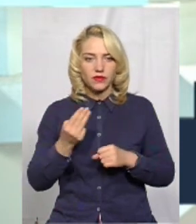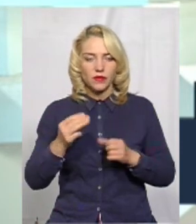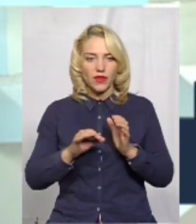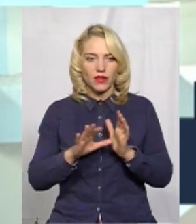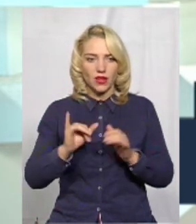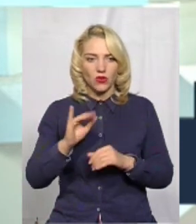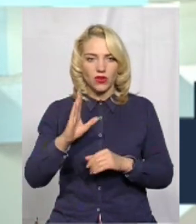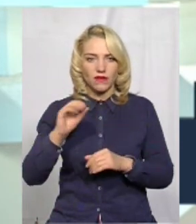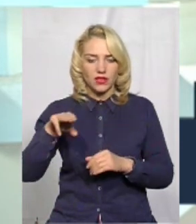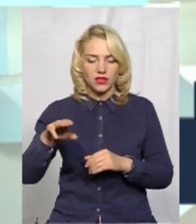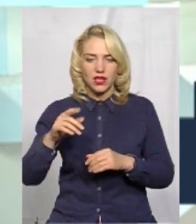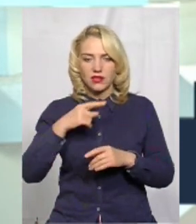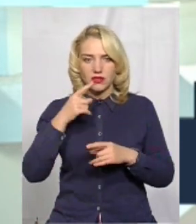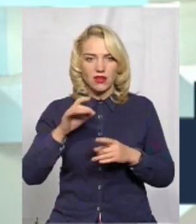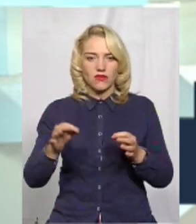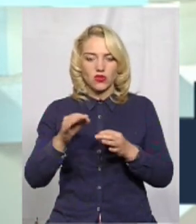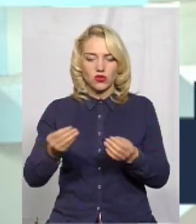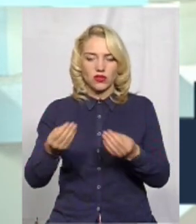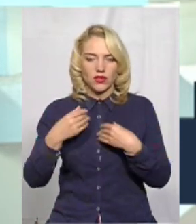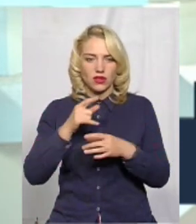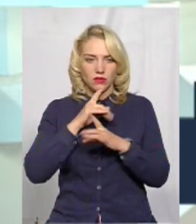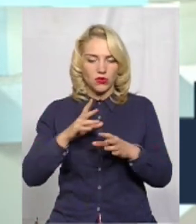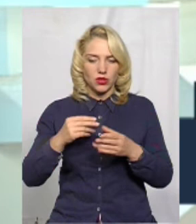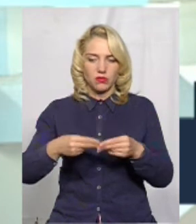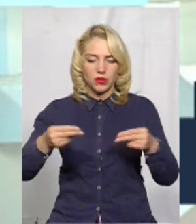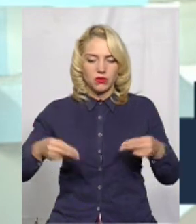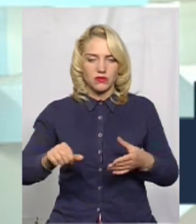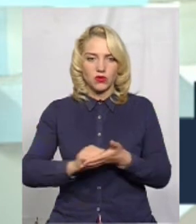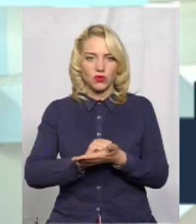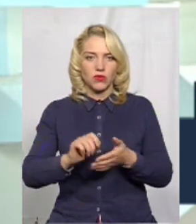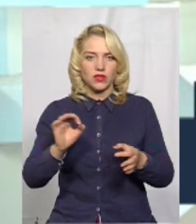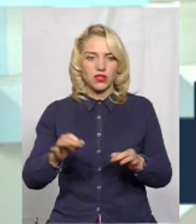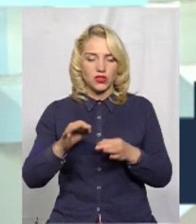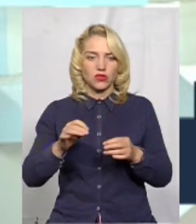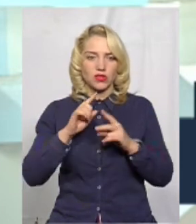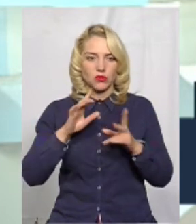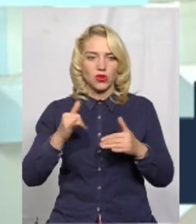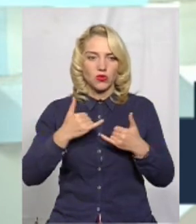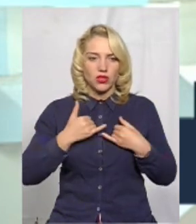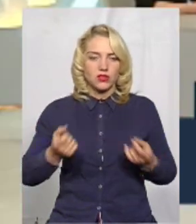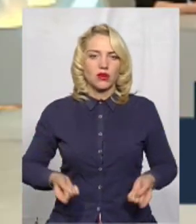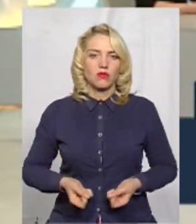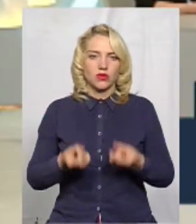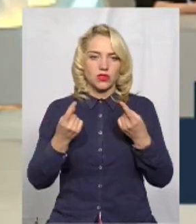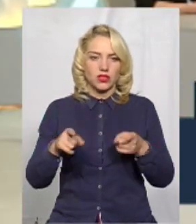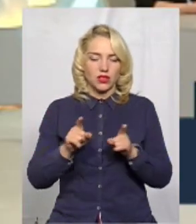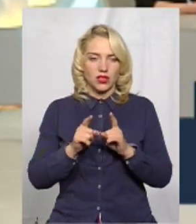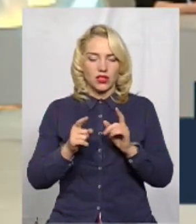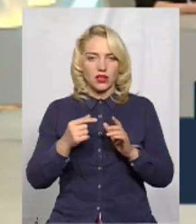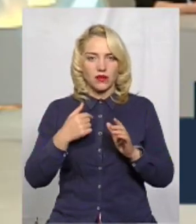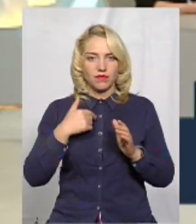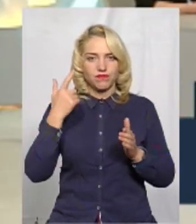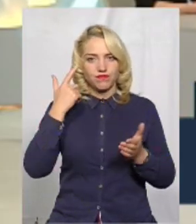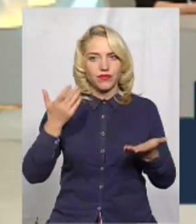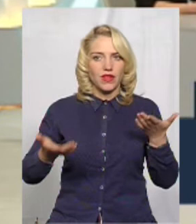«Енергоінвест» заявив, що нічого він нам передавати не буде, підписувати жодних документів не буде. І в нас постає отака ділема, тому що ми